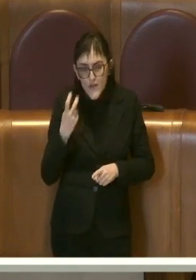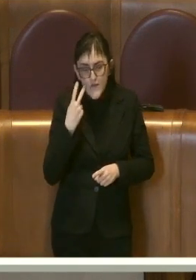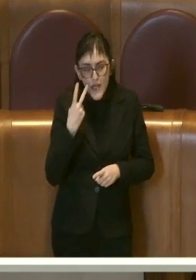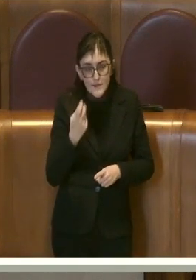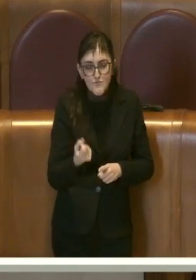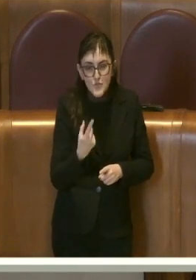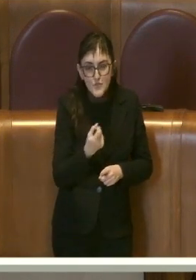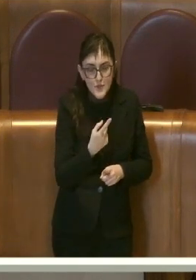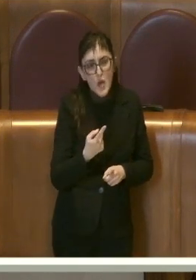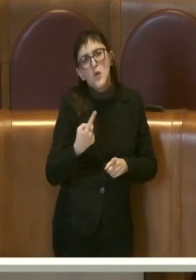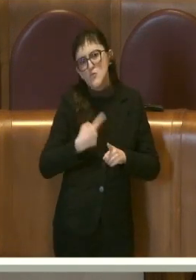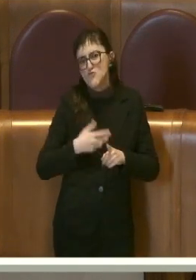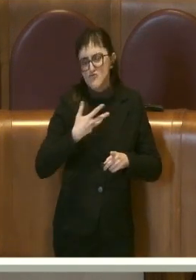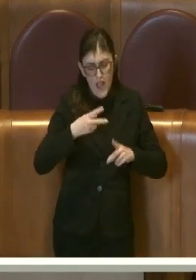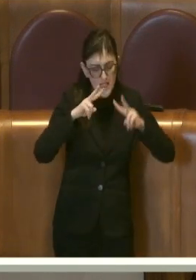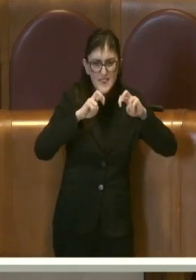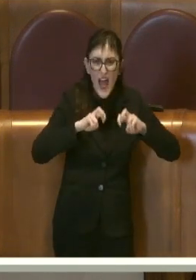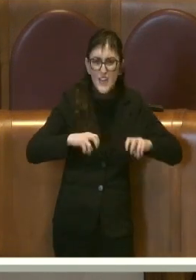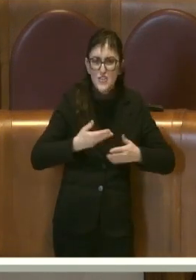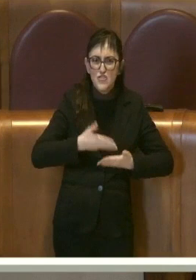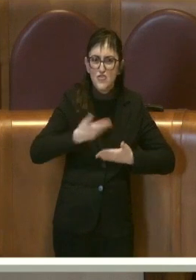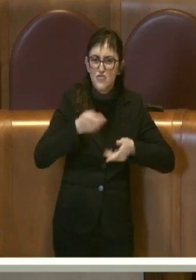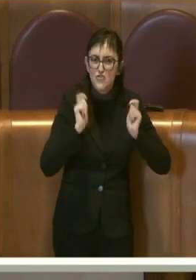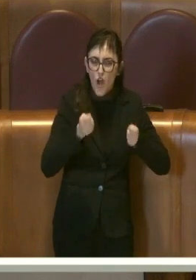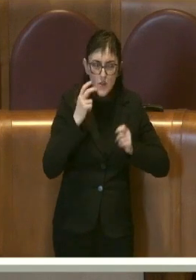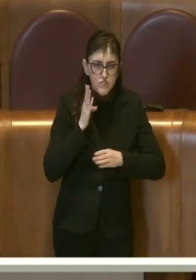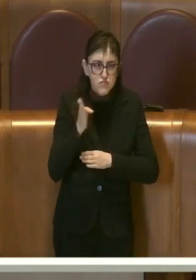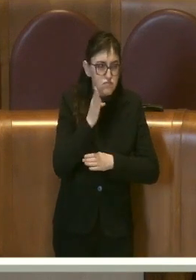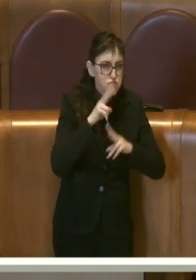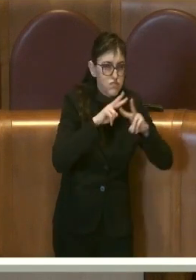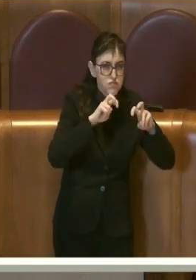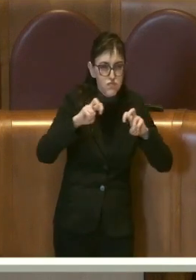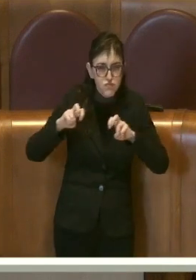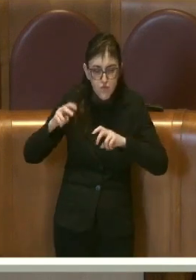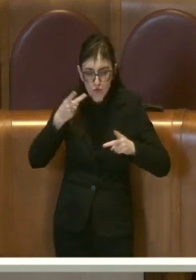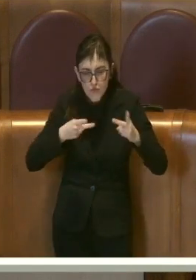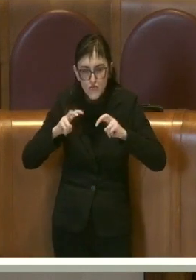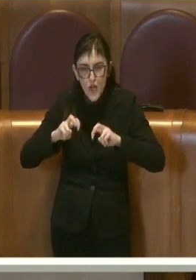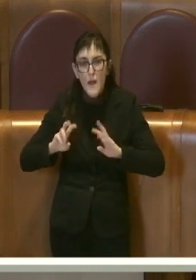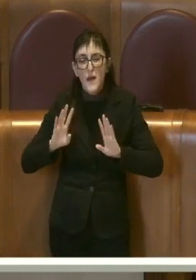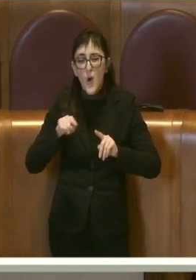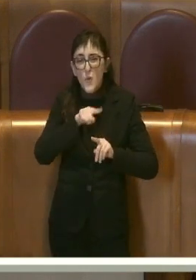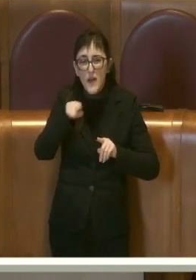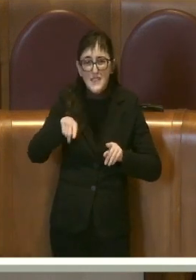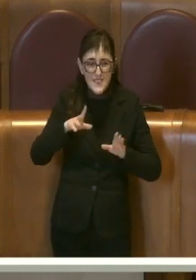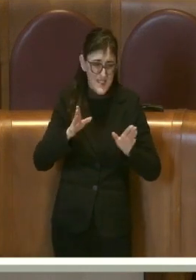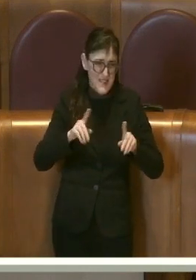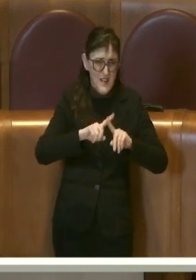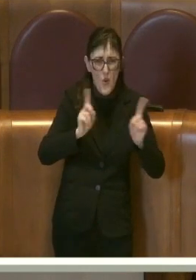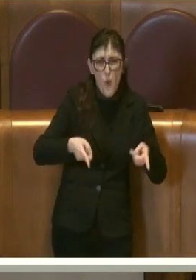indagini giornalistiche che questi luoghi non rispettano gli orari